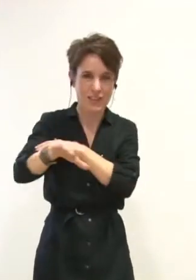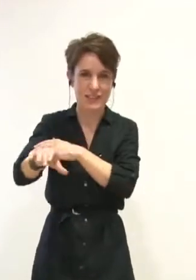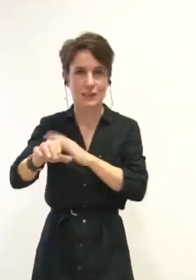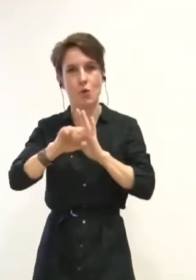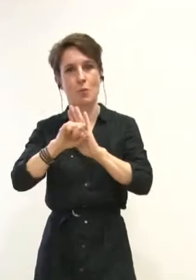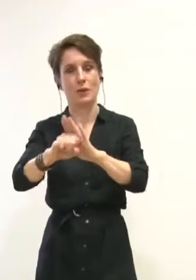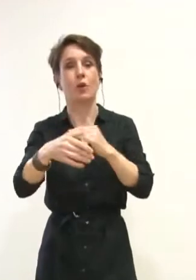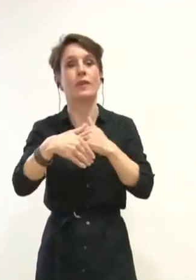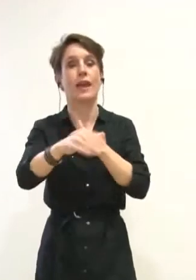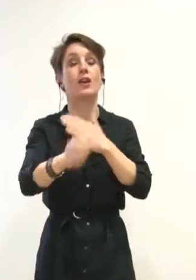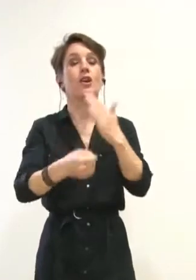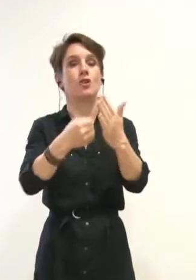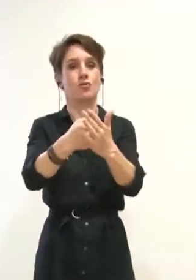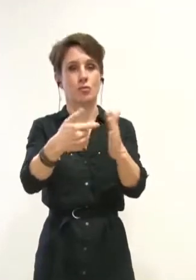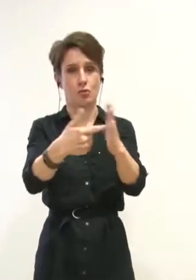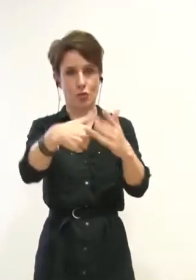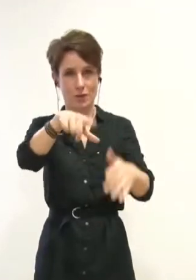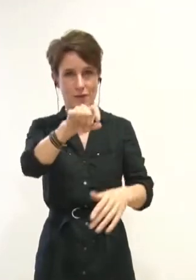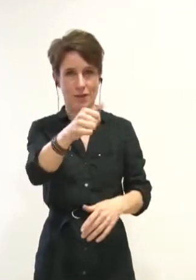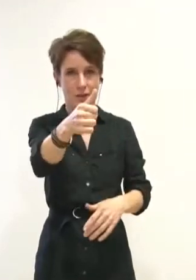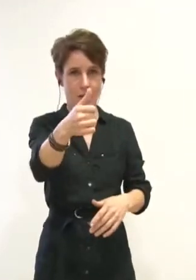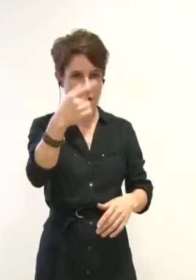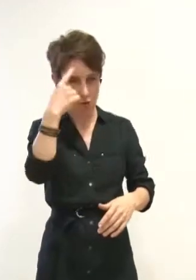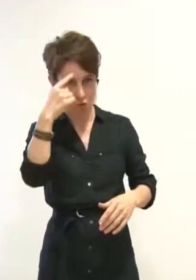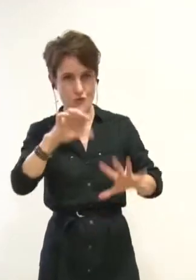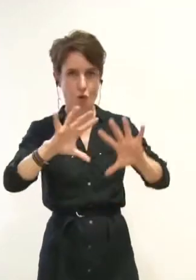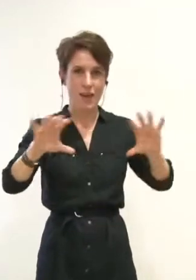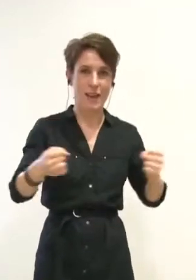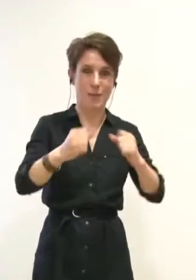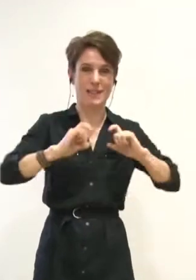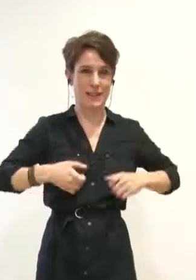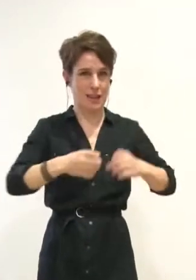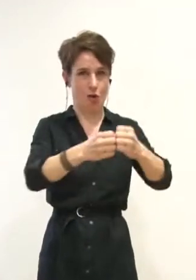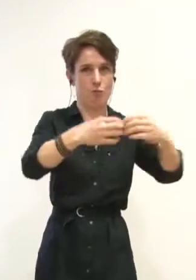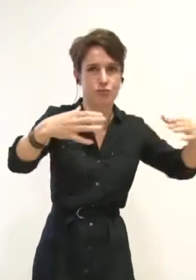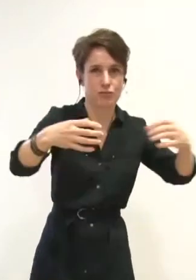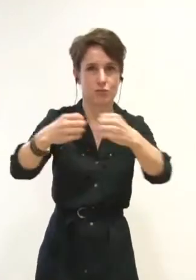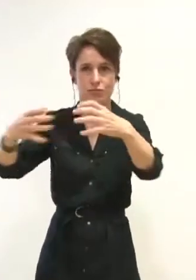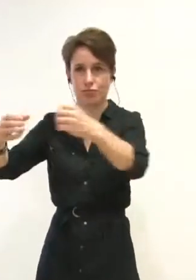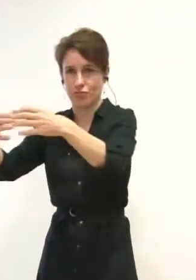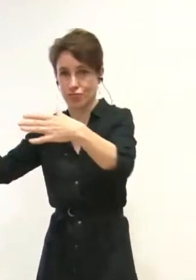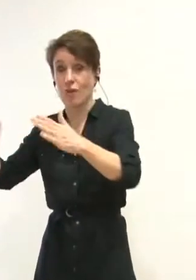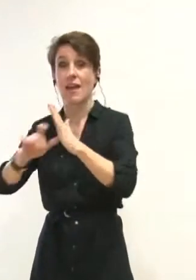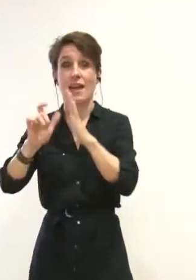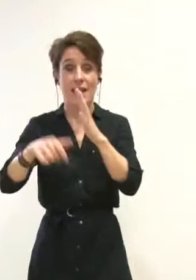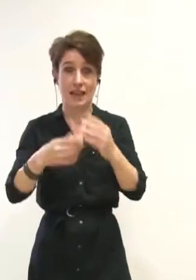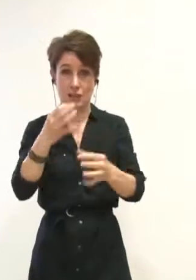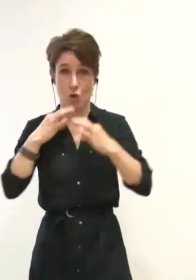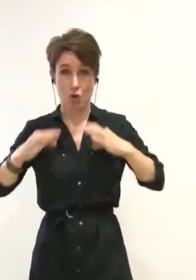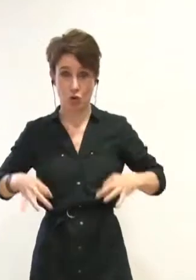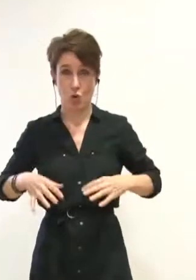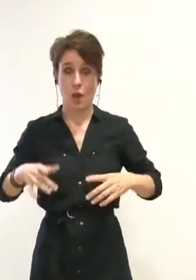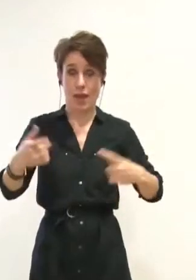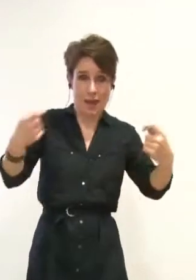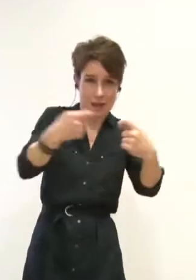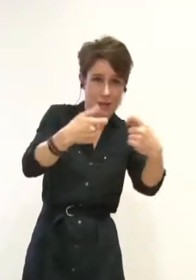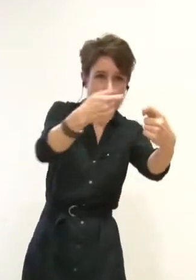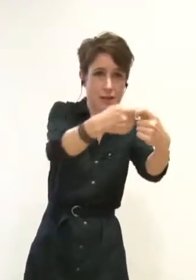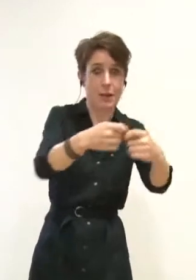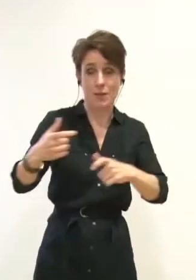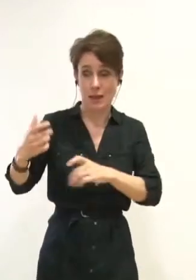pour augmenter les capacités d'accueil des écoles de la ville, adapter les restaurants scolaires et entretenir le patrimoine scolaire.